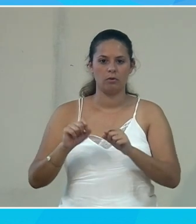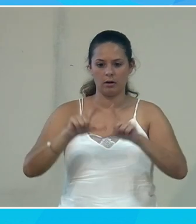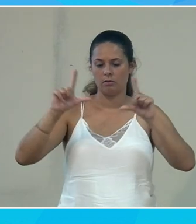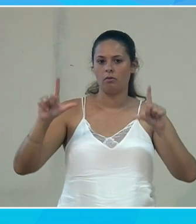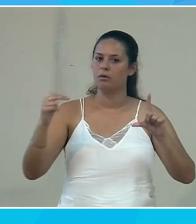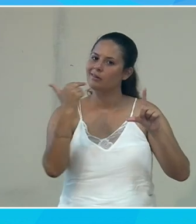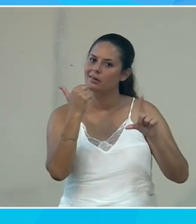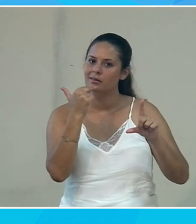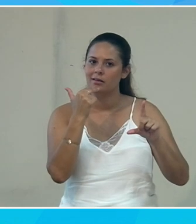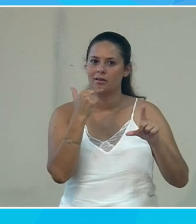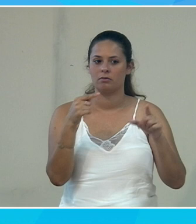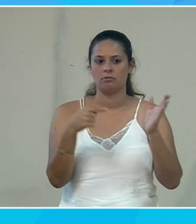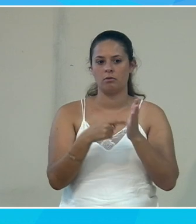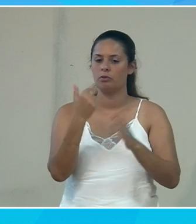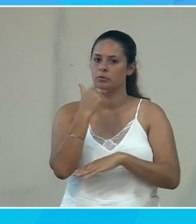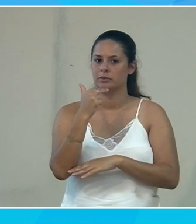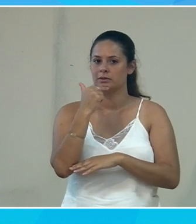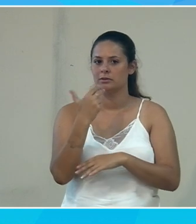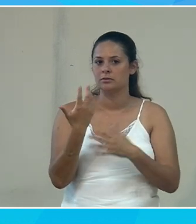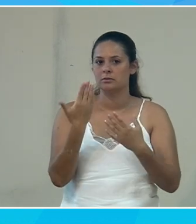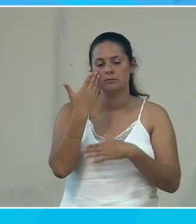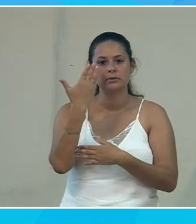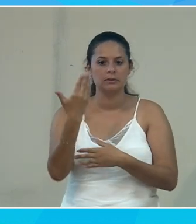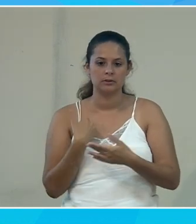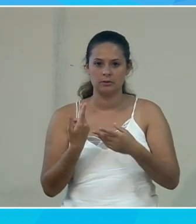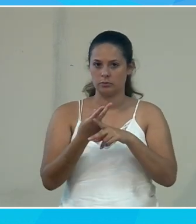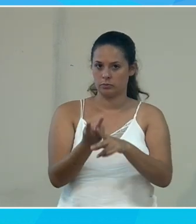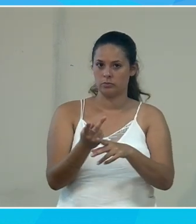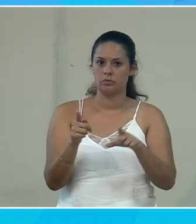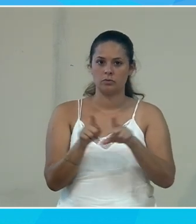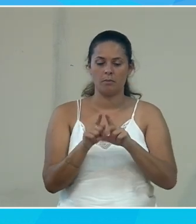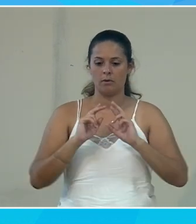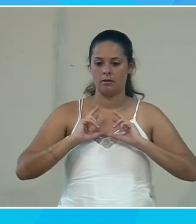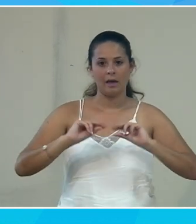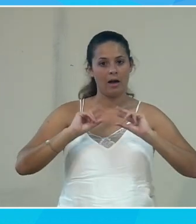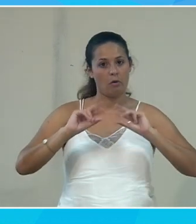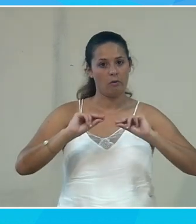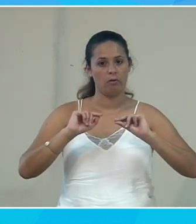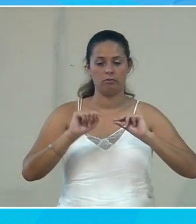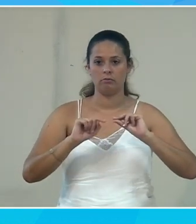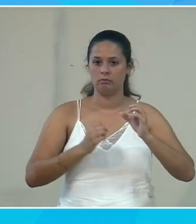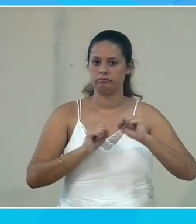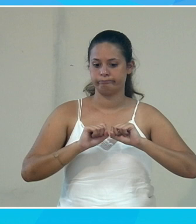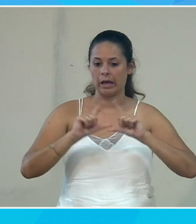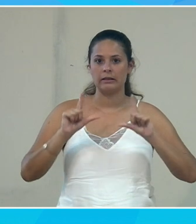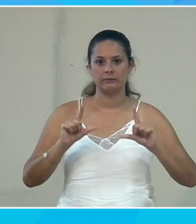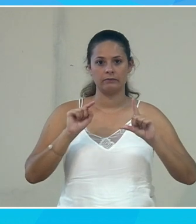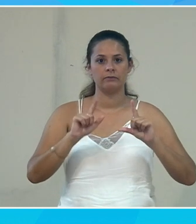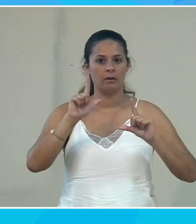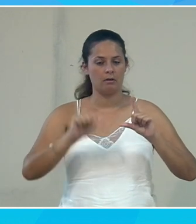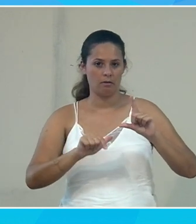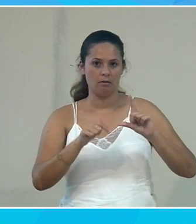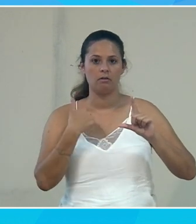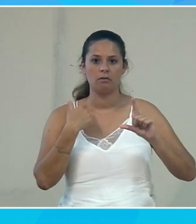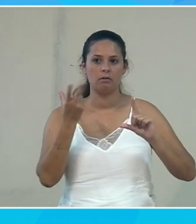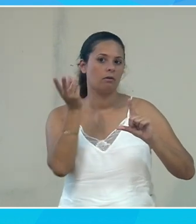de qualité. quand on utilise un outil comme le narrateur, si on l'active, est-ce que vous